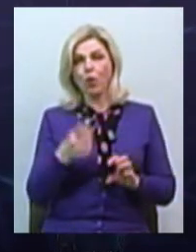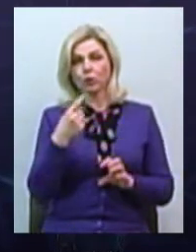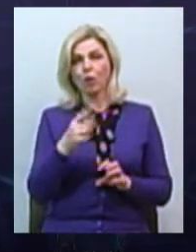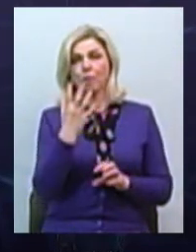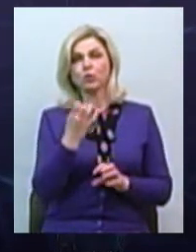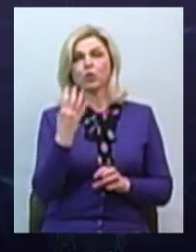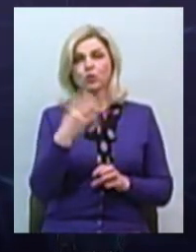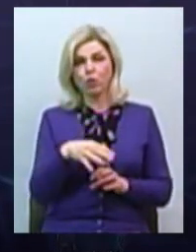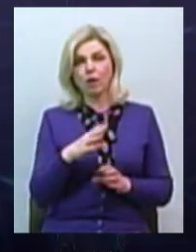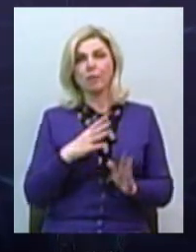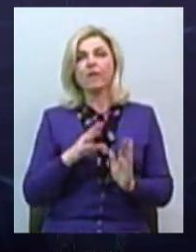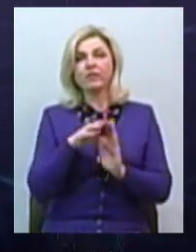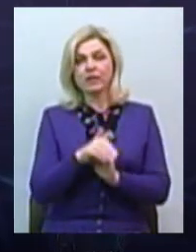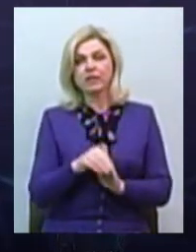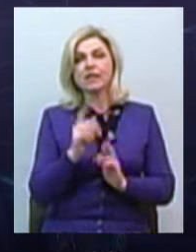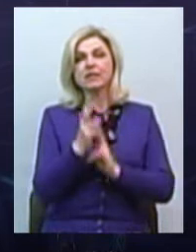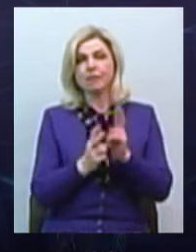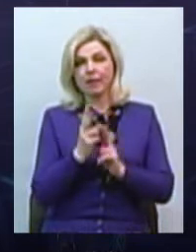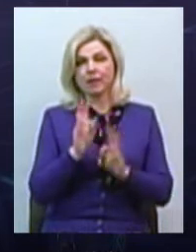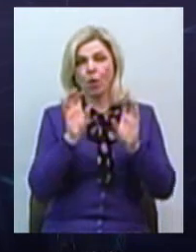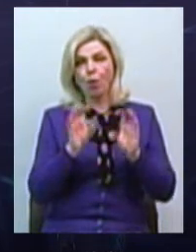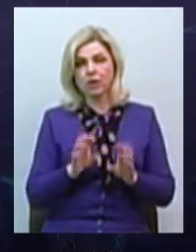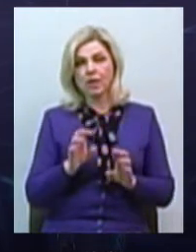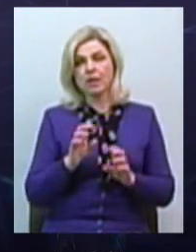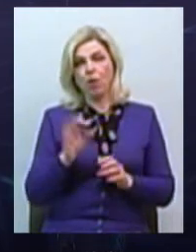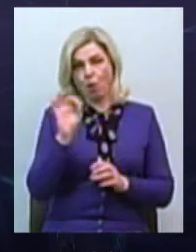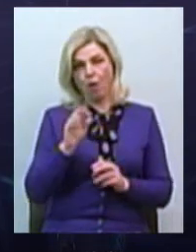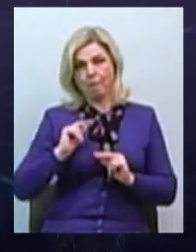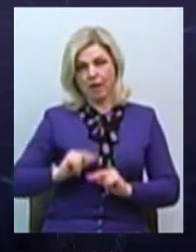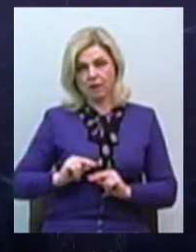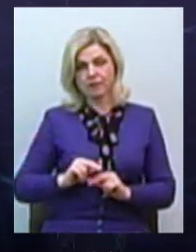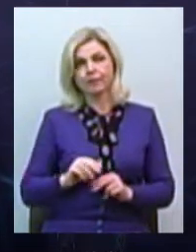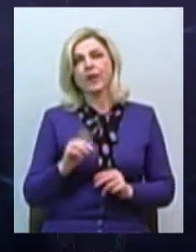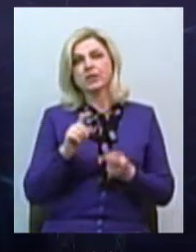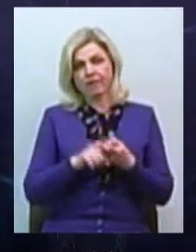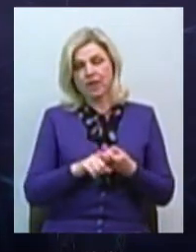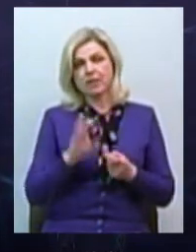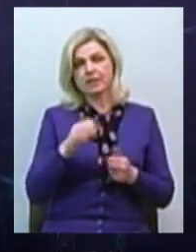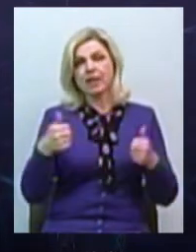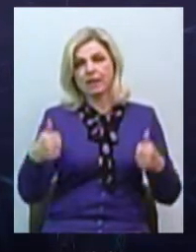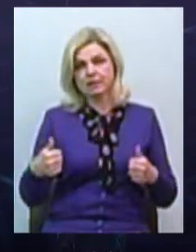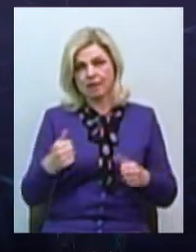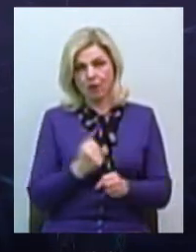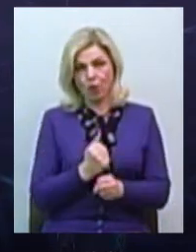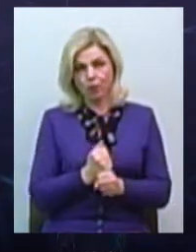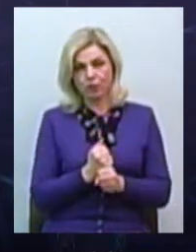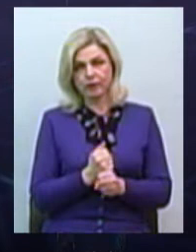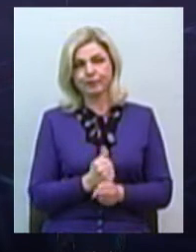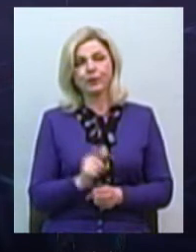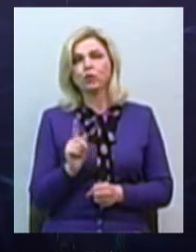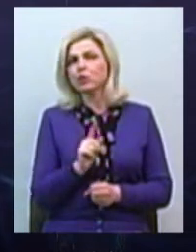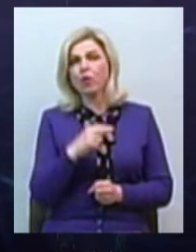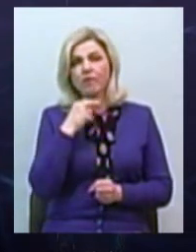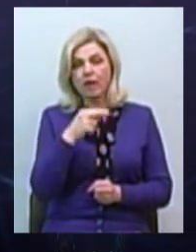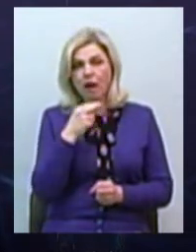зміни до кодексу законів про працю. Так, багато змін стосується саме дистанційної роботи. На що слід звернути